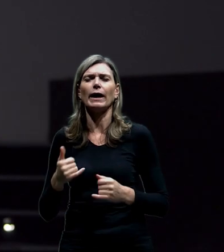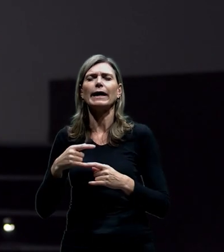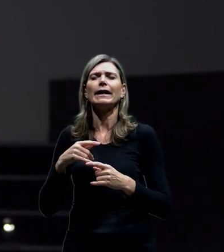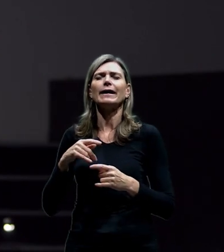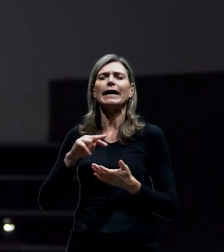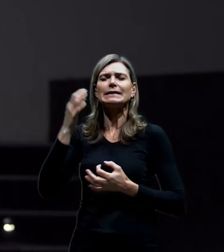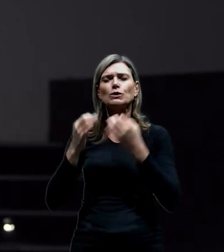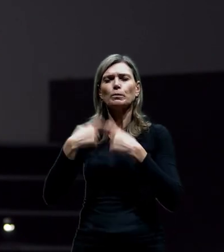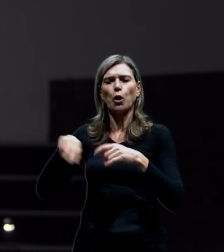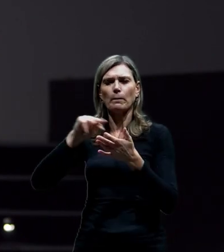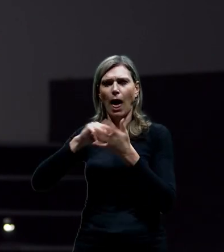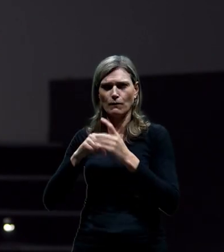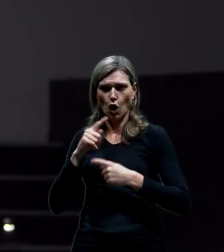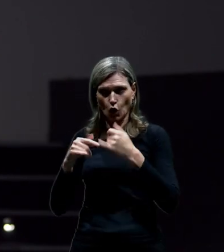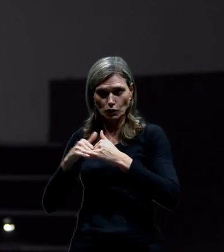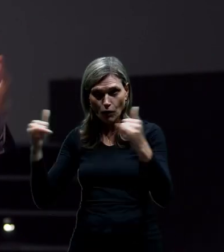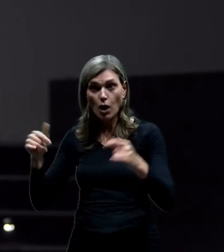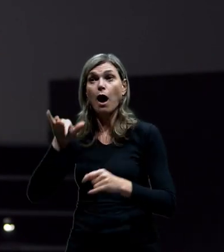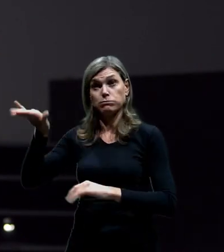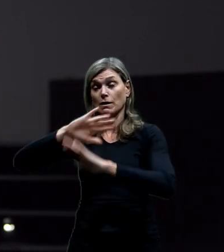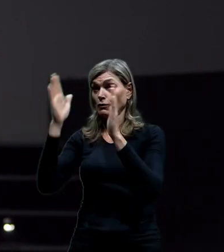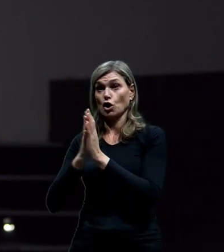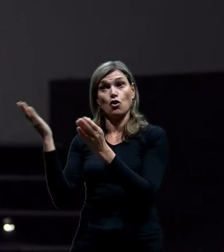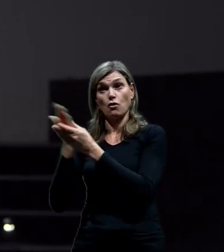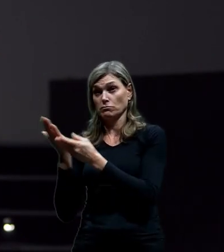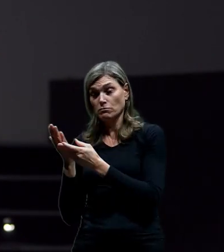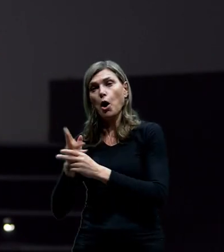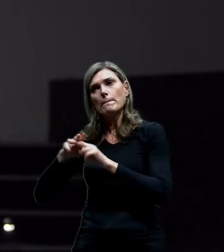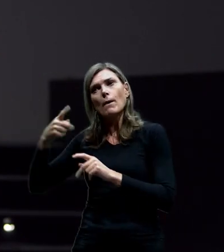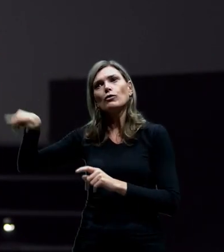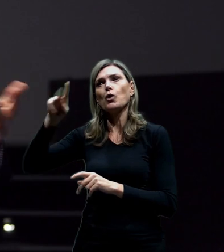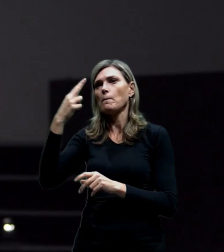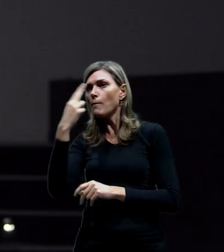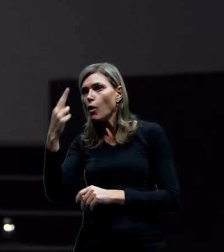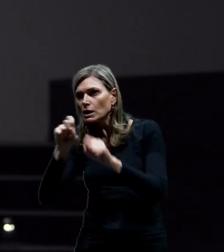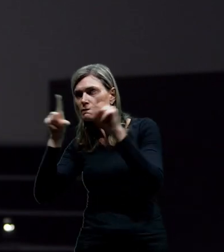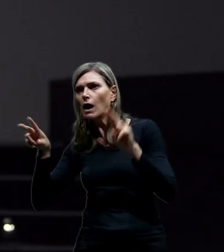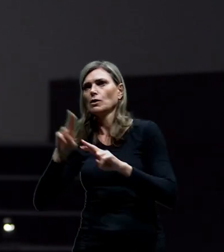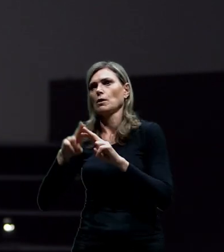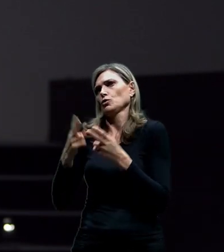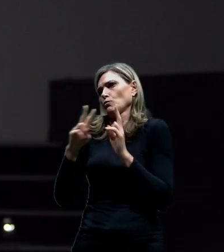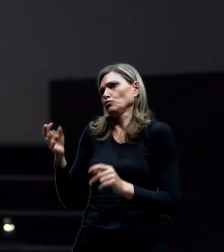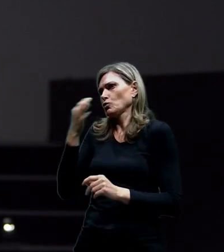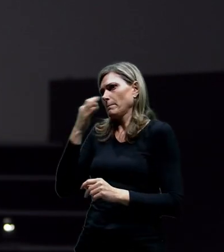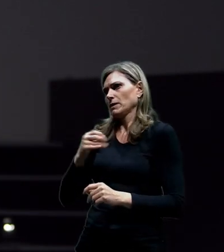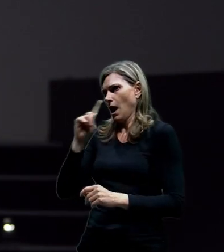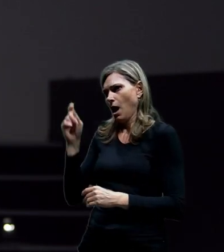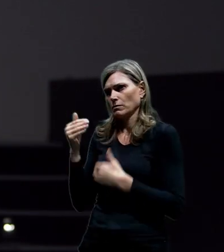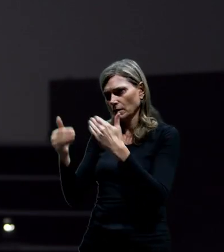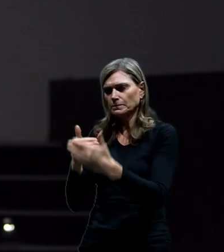.cz. Tam tedy najdete veškeré podklady a budete se na ně následně moci i ptát, takže my budeme případně doplňovat to, co teď nezaznělo.